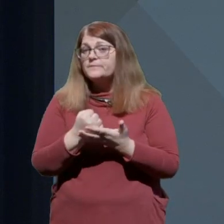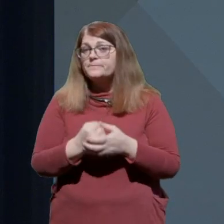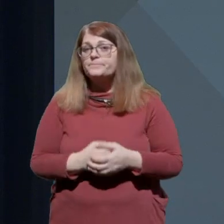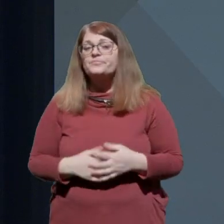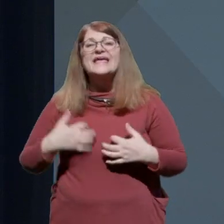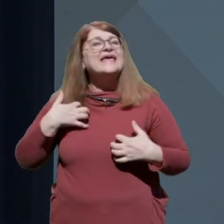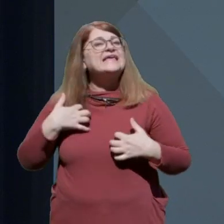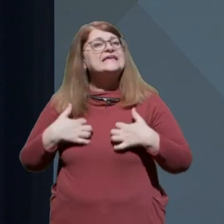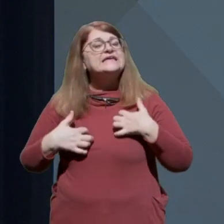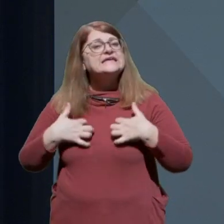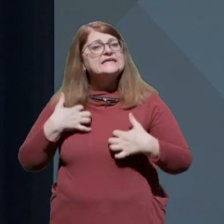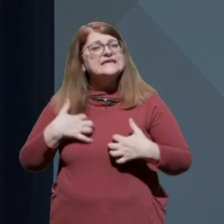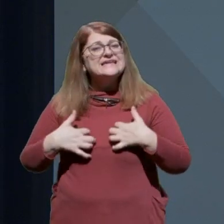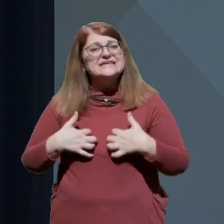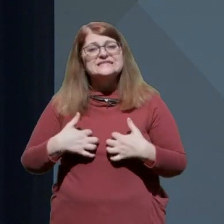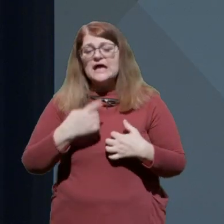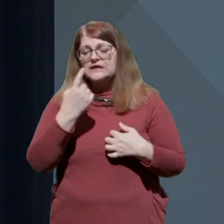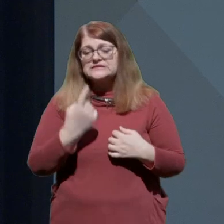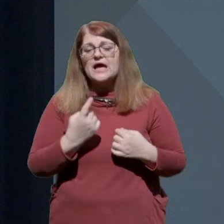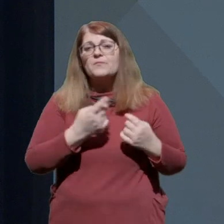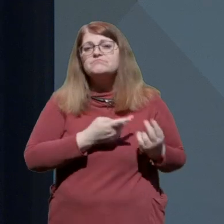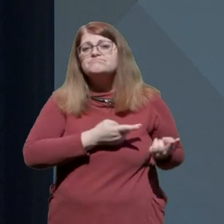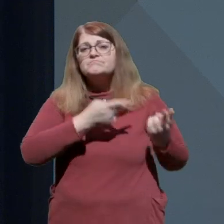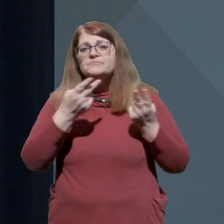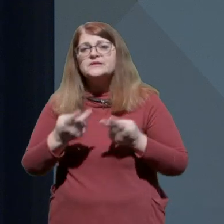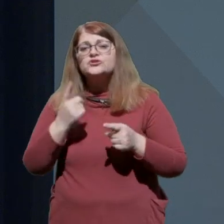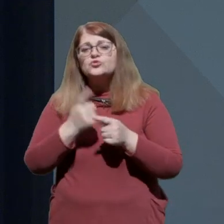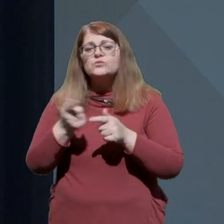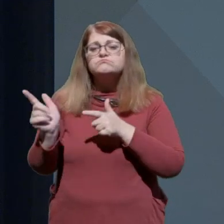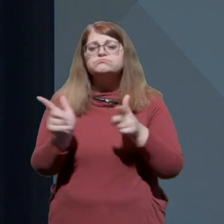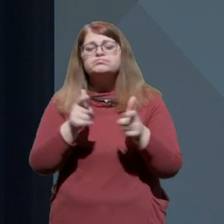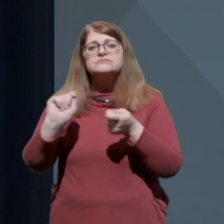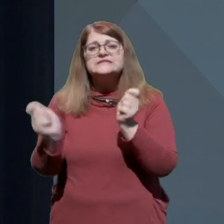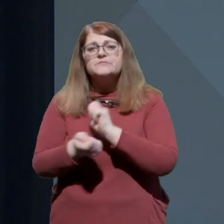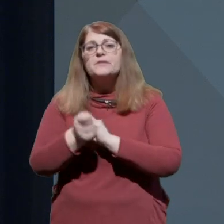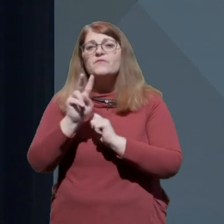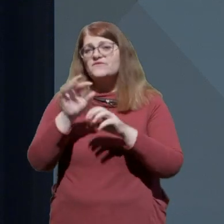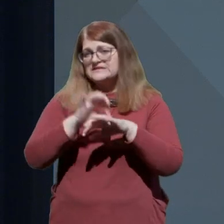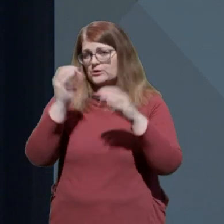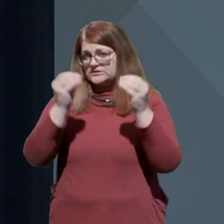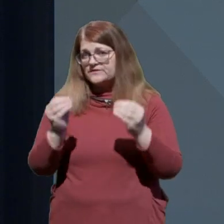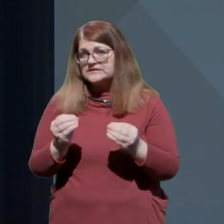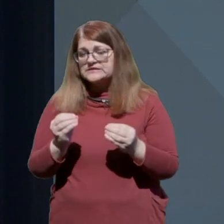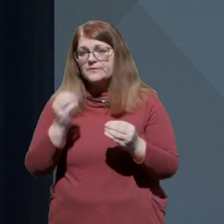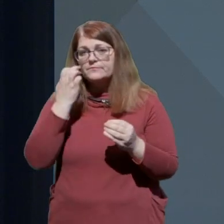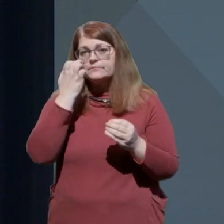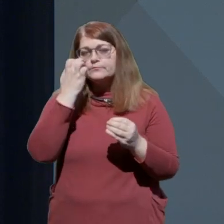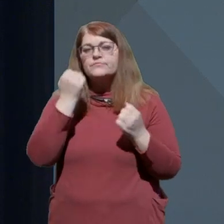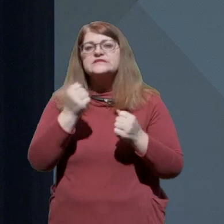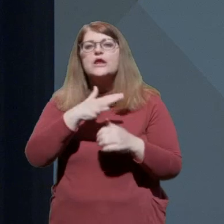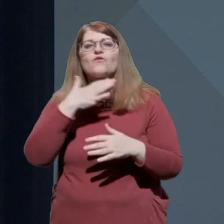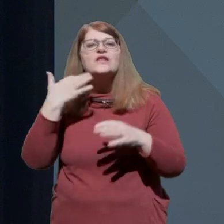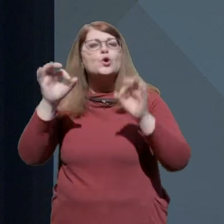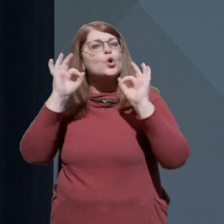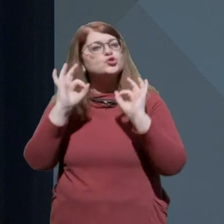Kriza samo po sebi prinaša tudi prevet tritve v naš zdravstveni sistem. Zelo veliko dobrega,